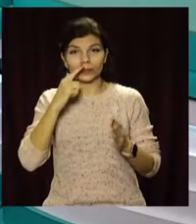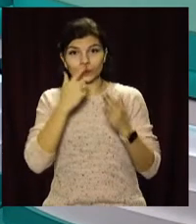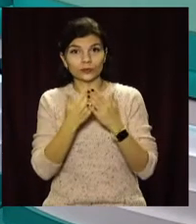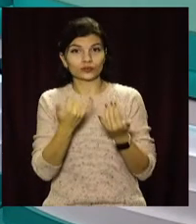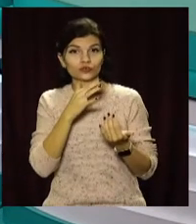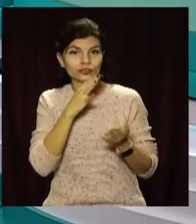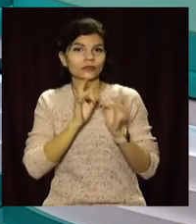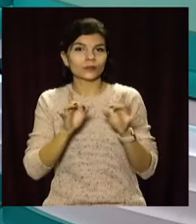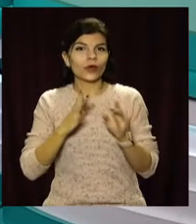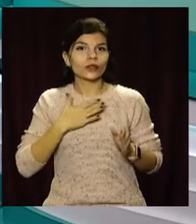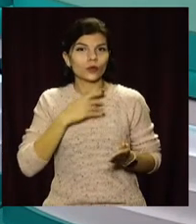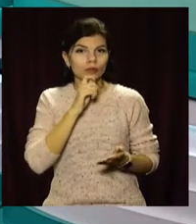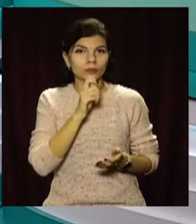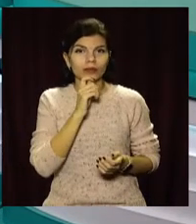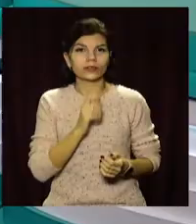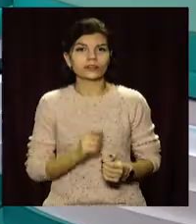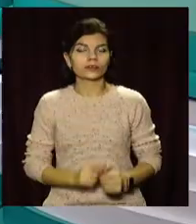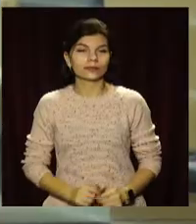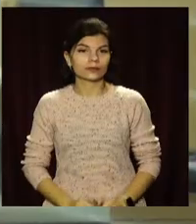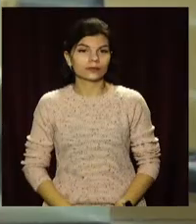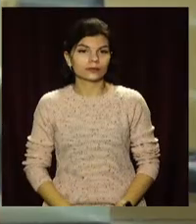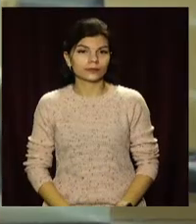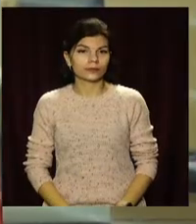найближчим часом розповідатимуть наші кореспонденти.